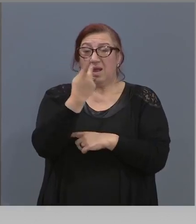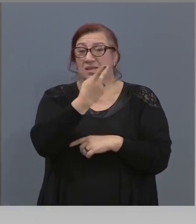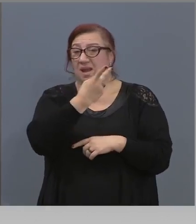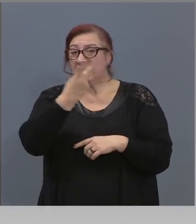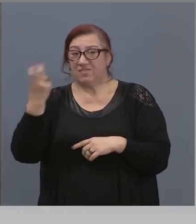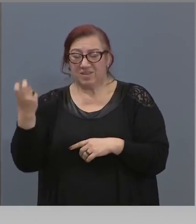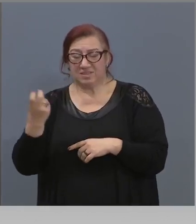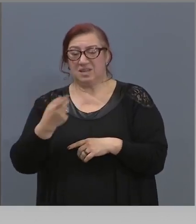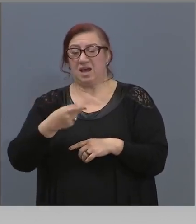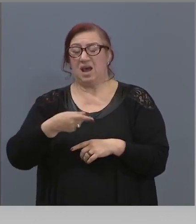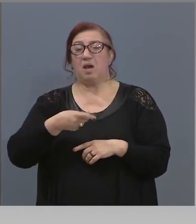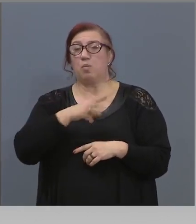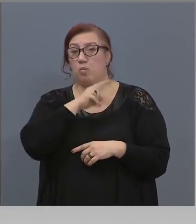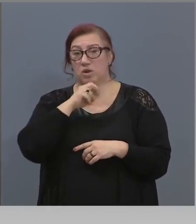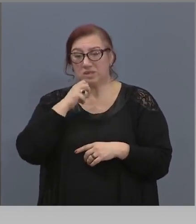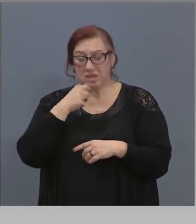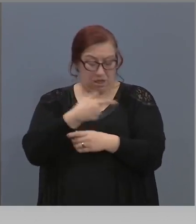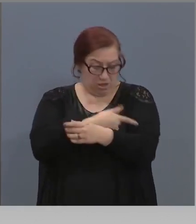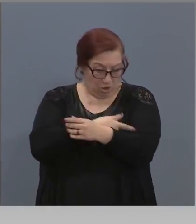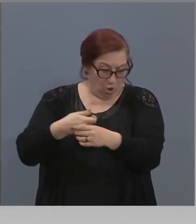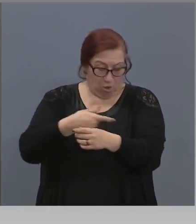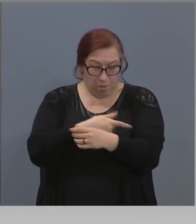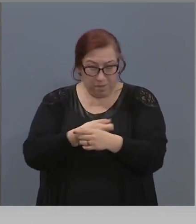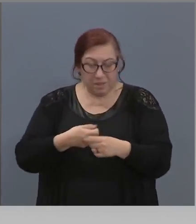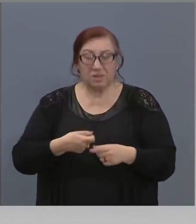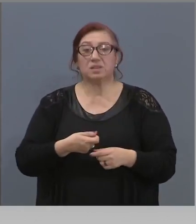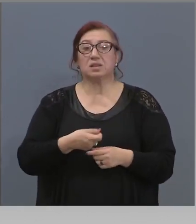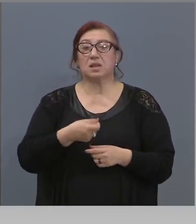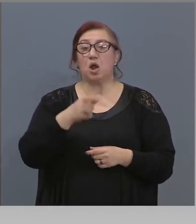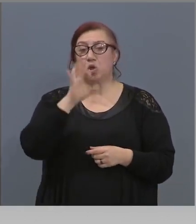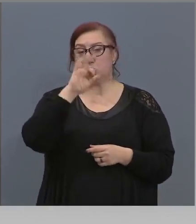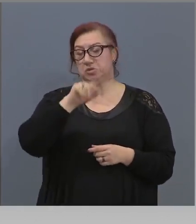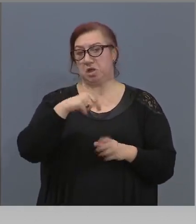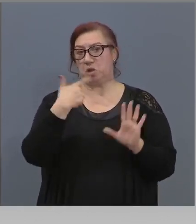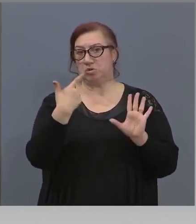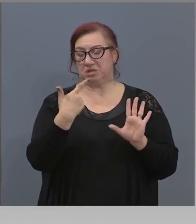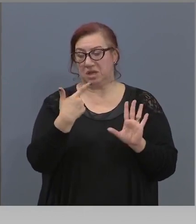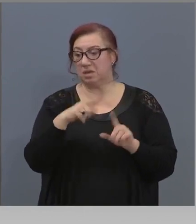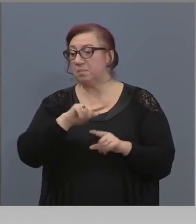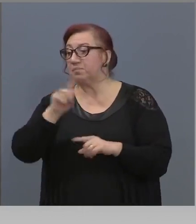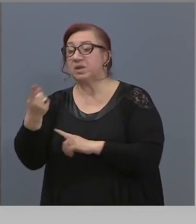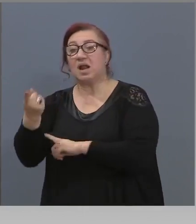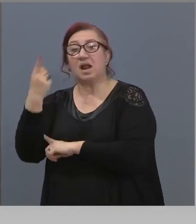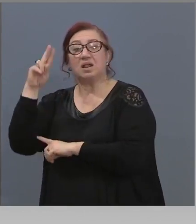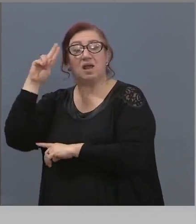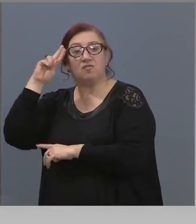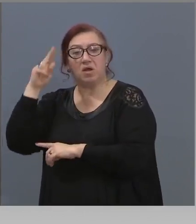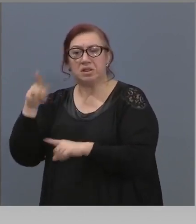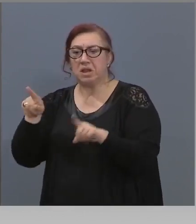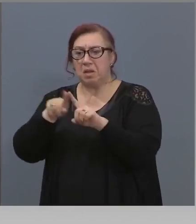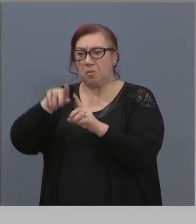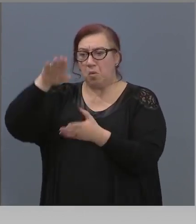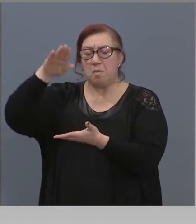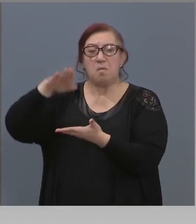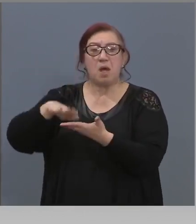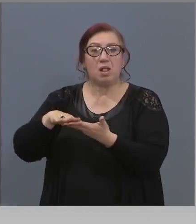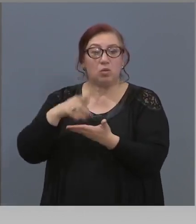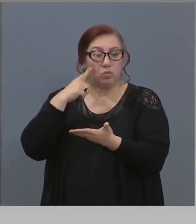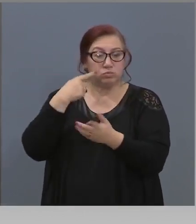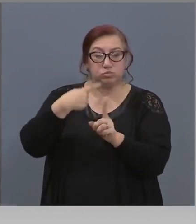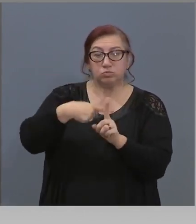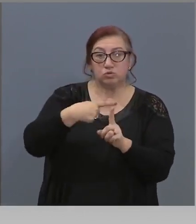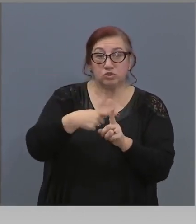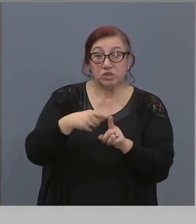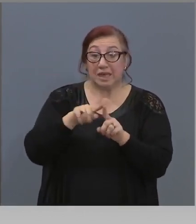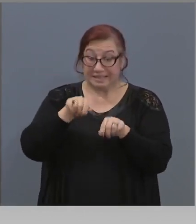от тестовете и на 1000 военни още по-малко. Саше видим и в Банско, като тестуваме. Дай Боже,